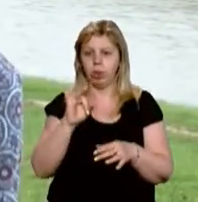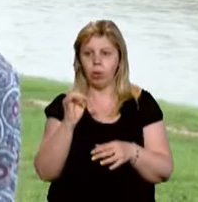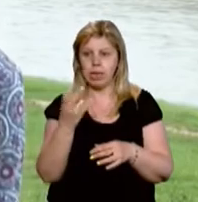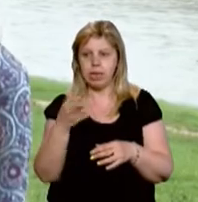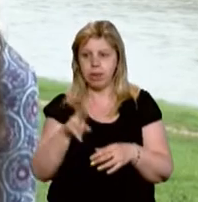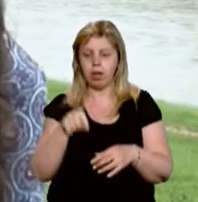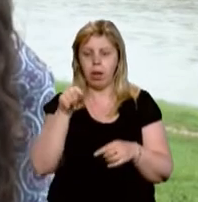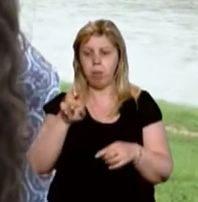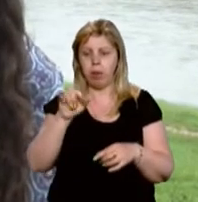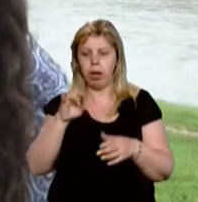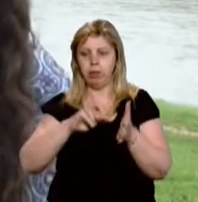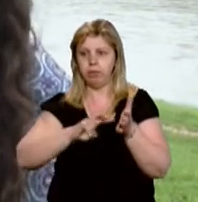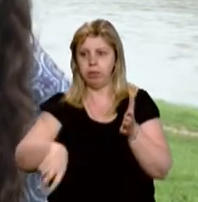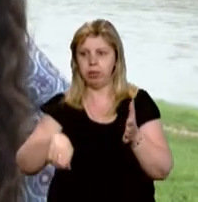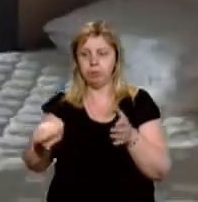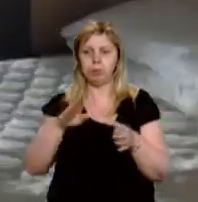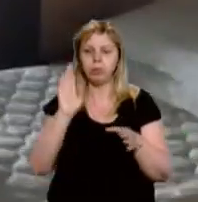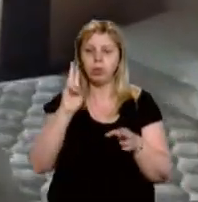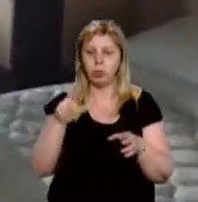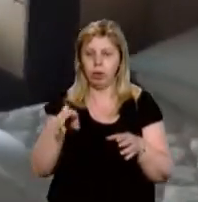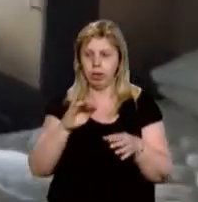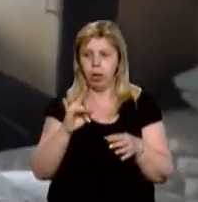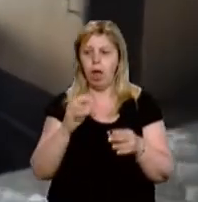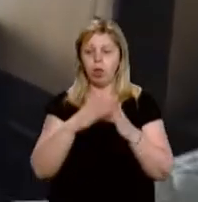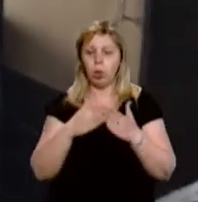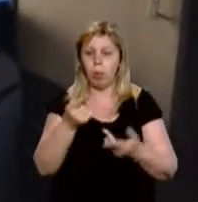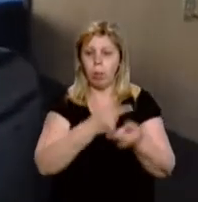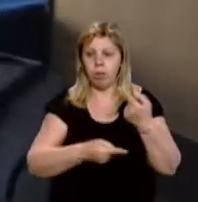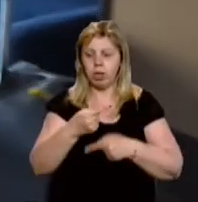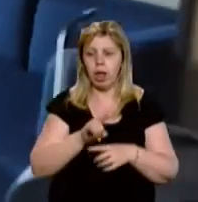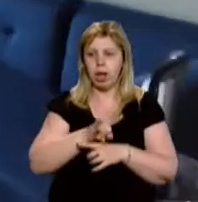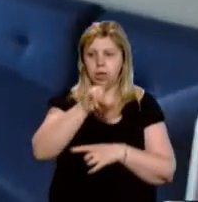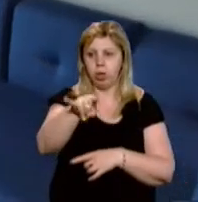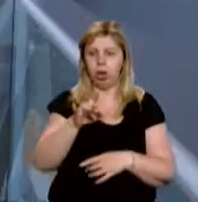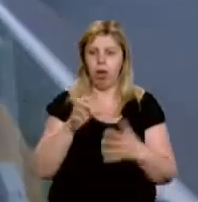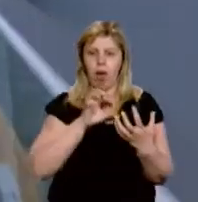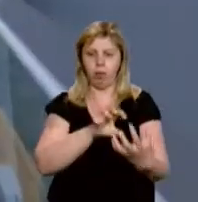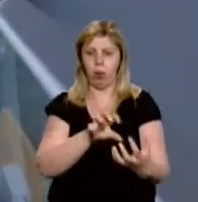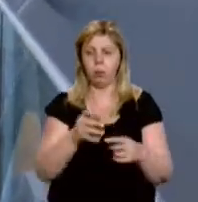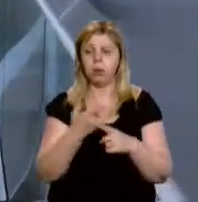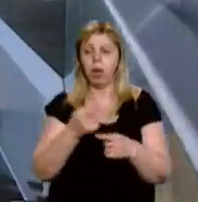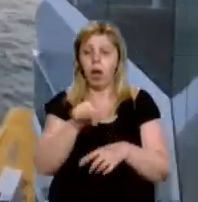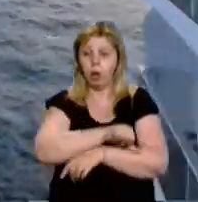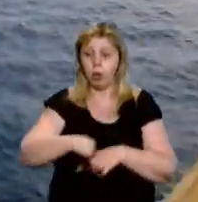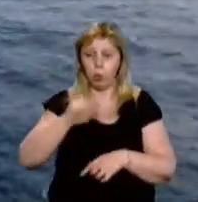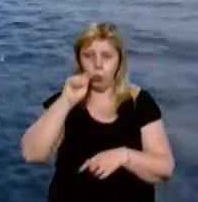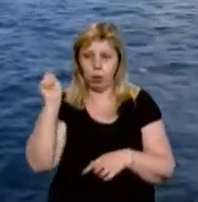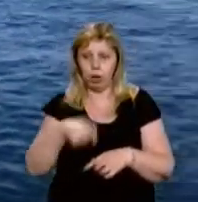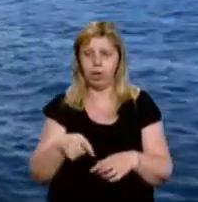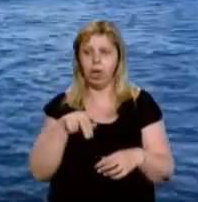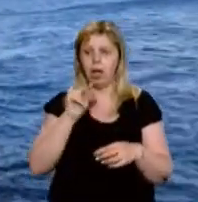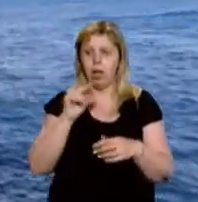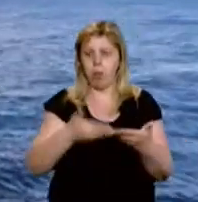Індонезії на Балії ми висадили індонезійців. Додому Ема поверталася літаком і автобусом, а кордон з Україною